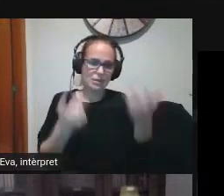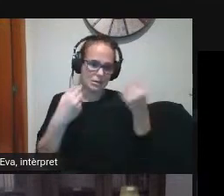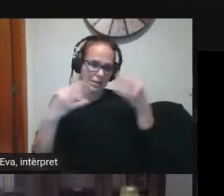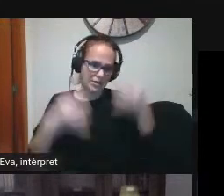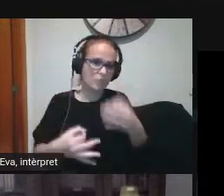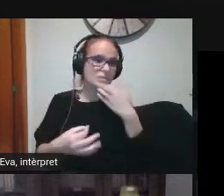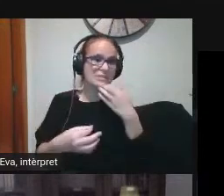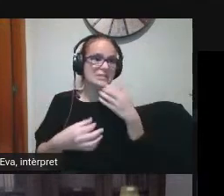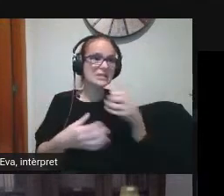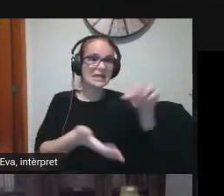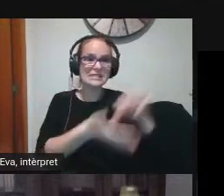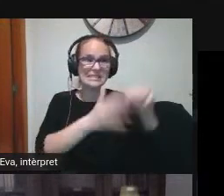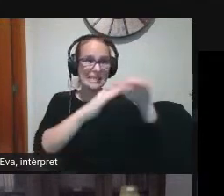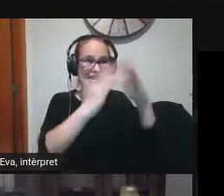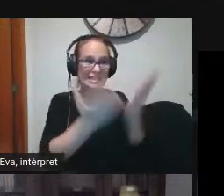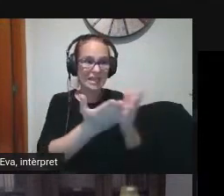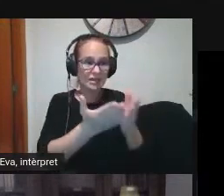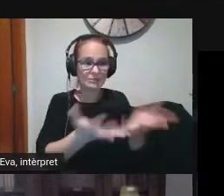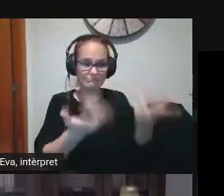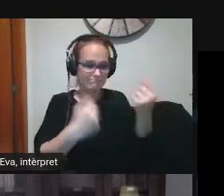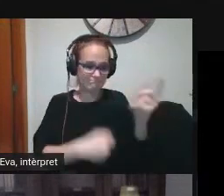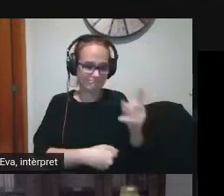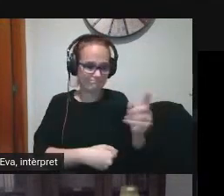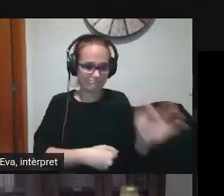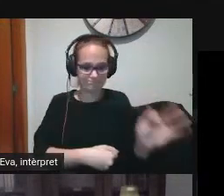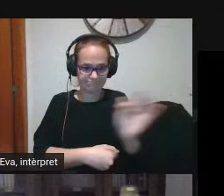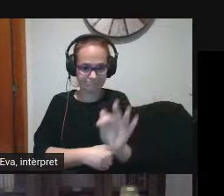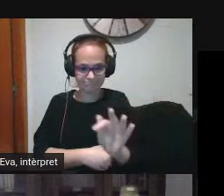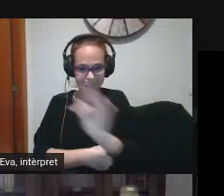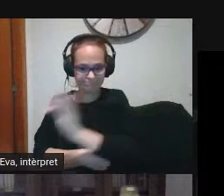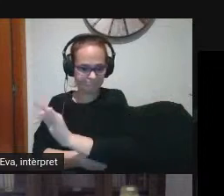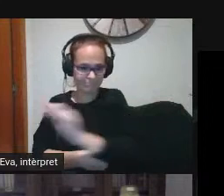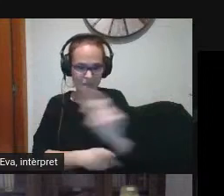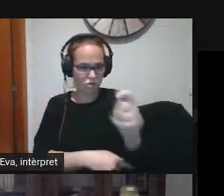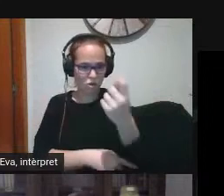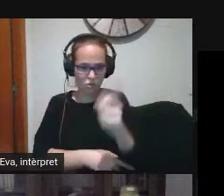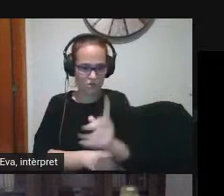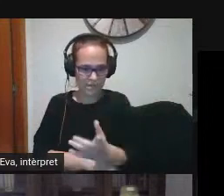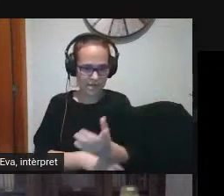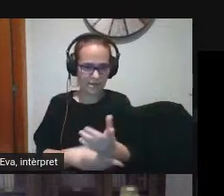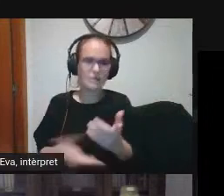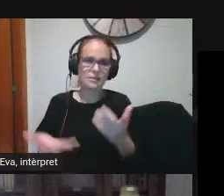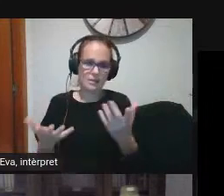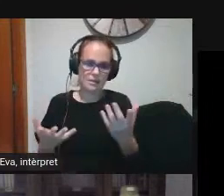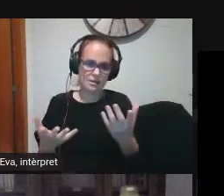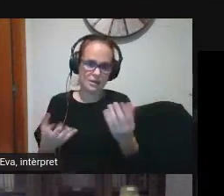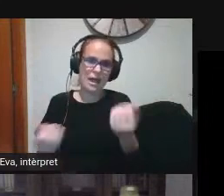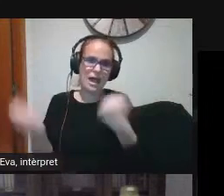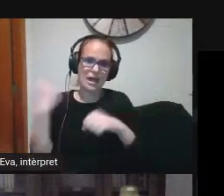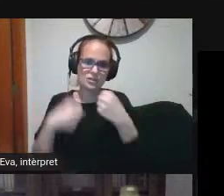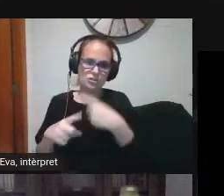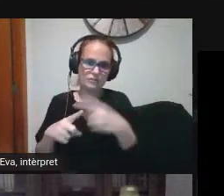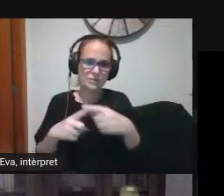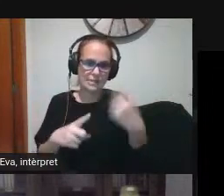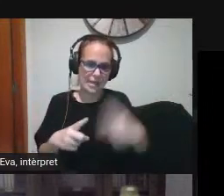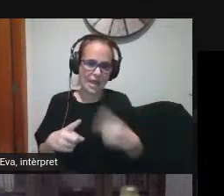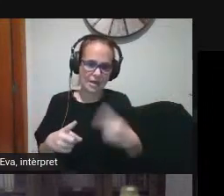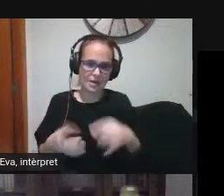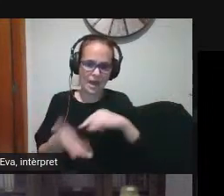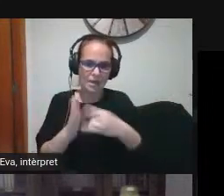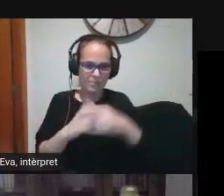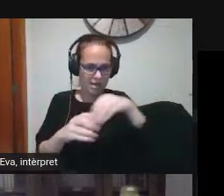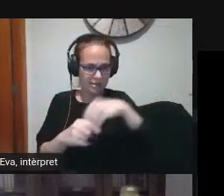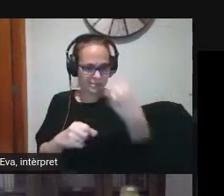si no ho és com el professor serà una mica el llenari solitari no se'n sortirà per tant també hi havia tota una sèrie d'accions de fet hi són podreu consultar el Pla